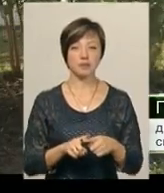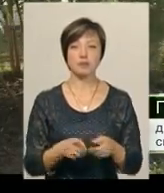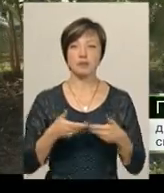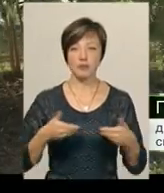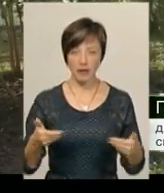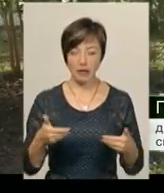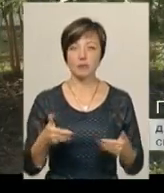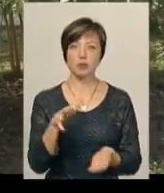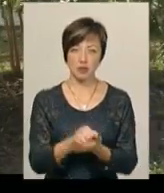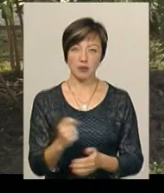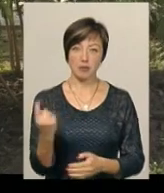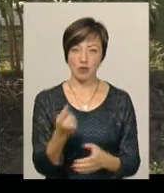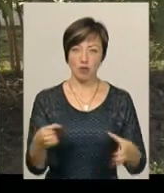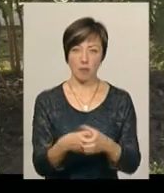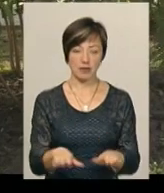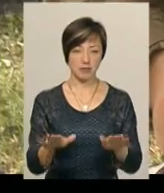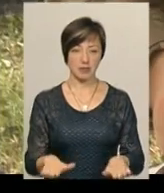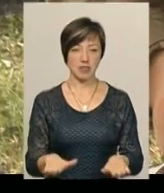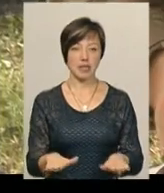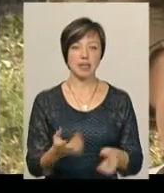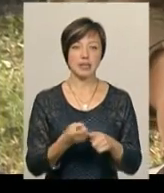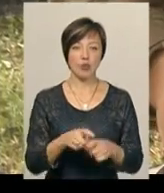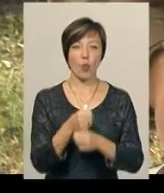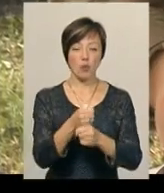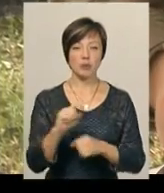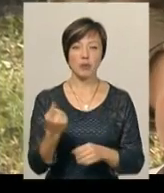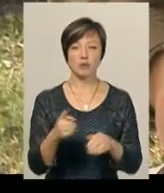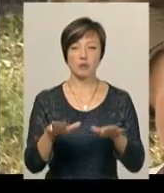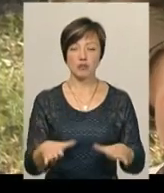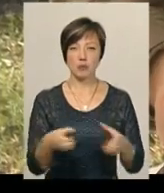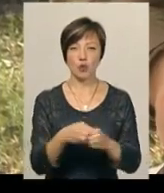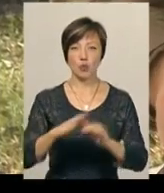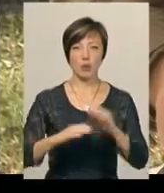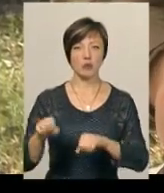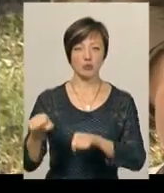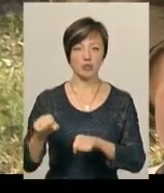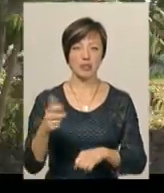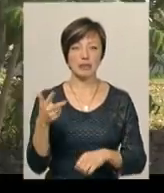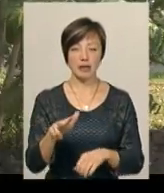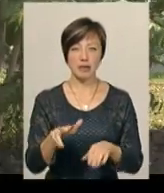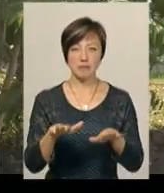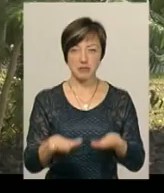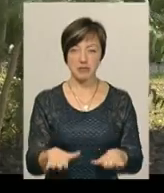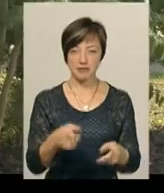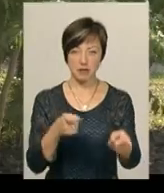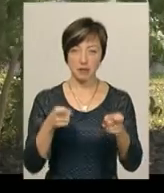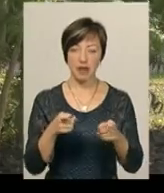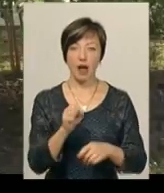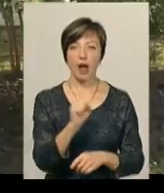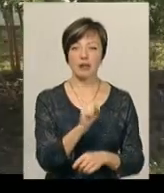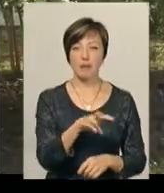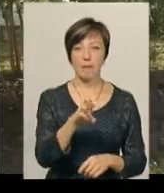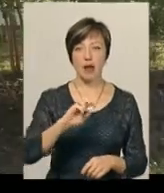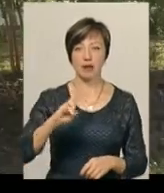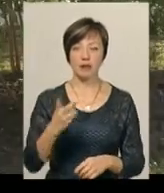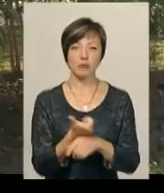тому ми в рукопаші посіли перше командне місце. Ці кубки за перше командне місце з рукопашного бою, за третє командне місце в стрільбі, де Андрій Мельник